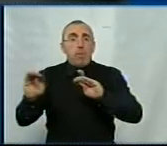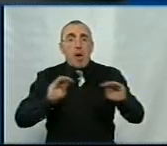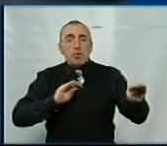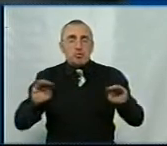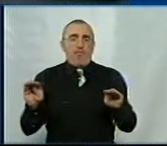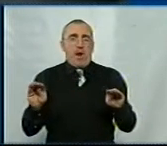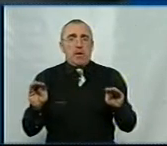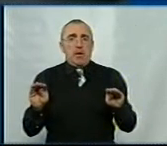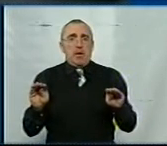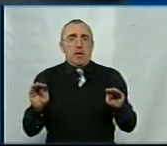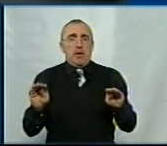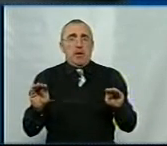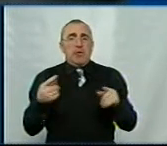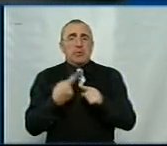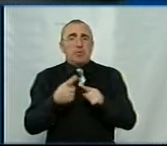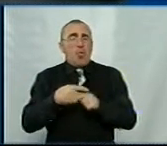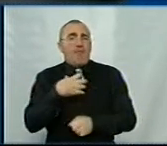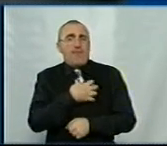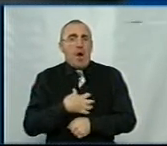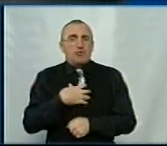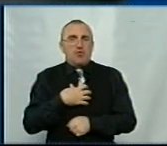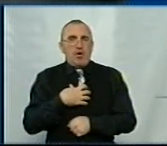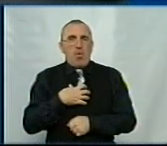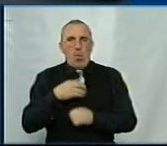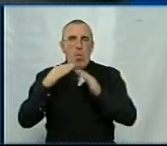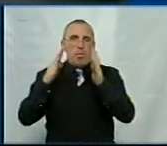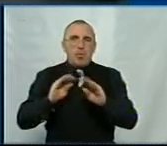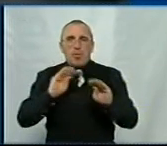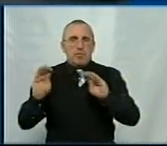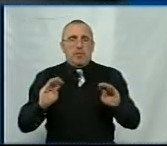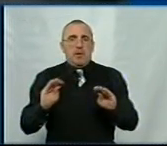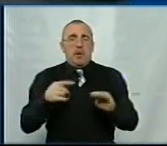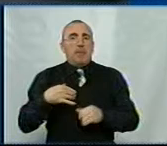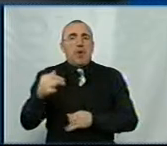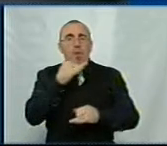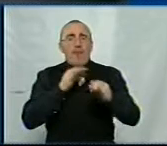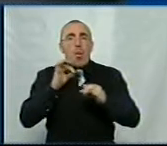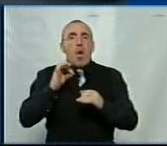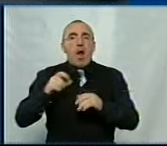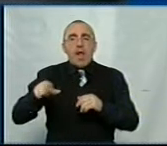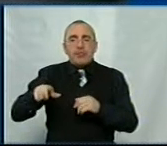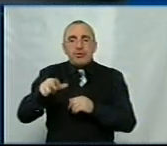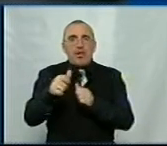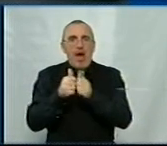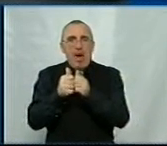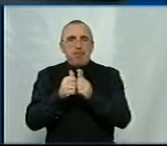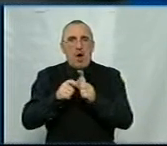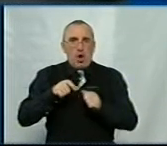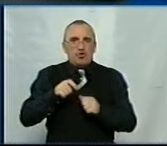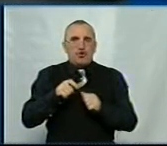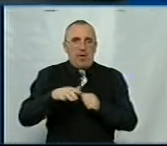цього важливого об'єкту. Ми говорили про набережну. Це